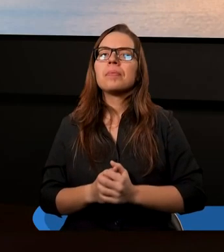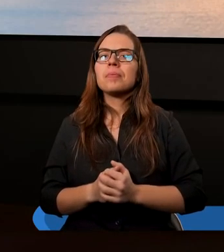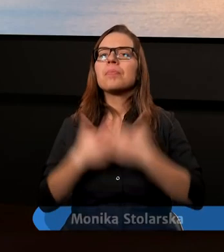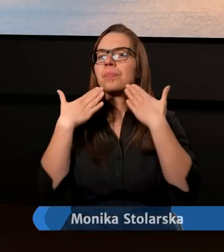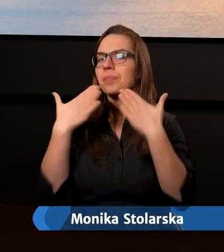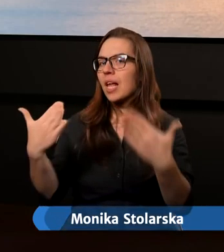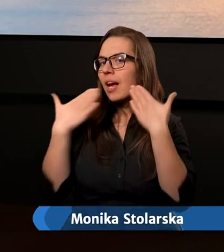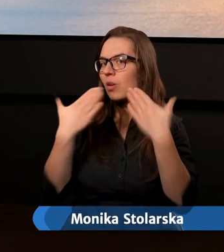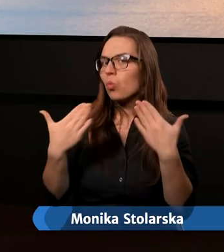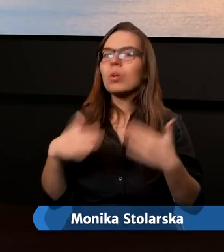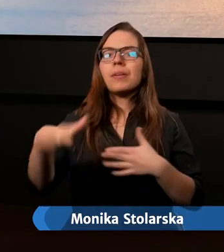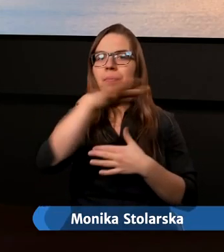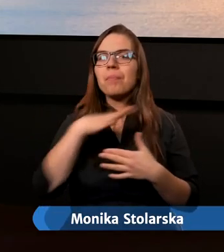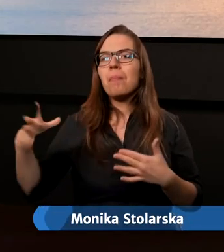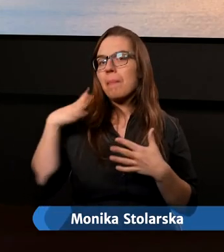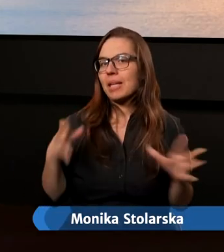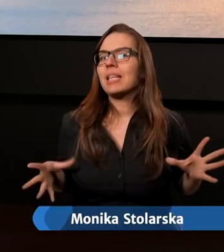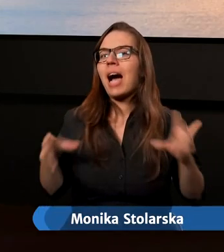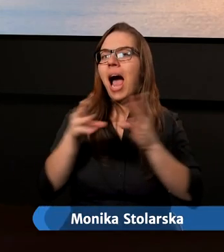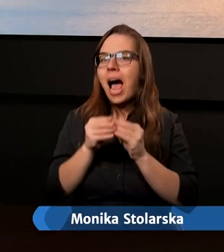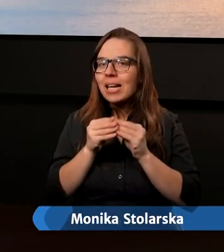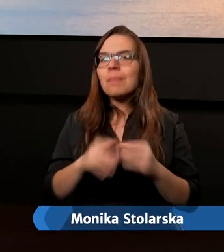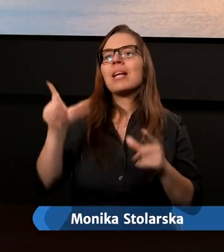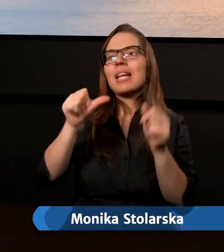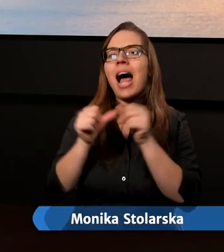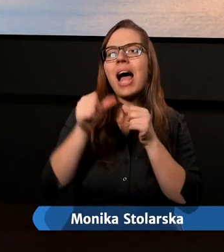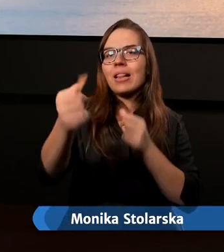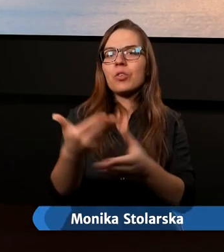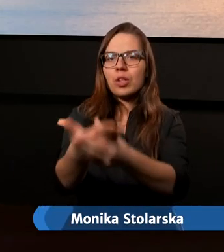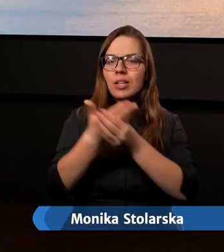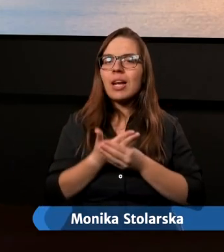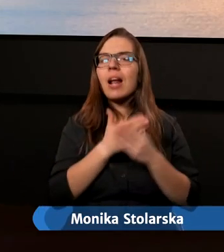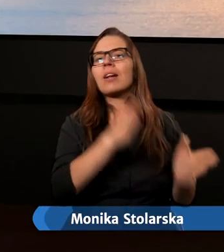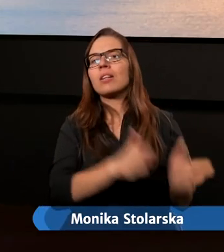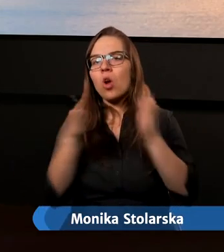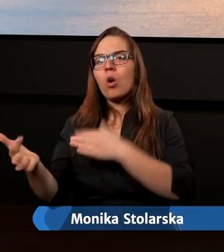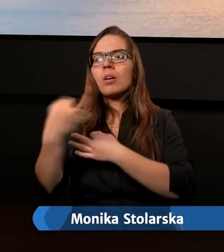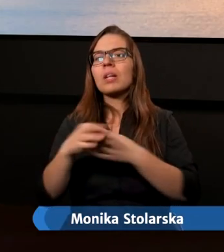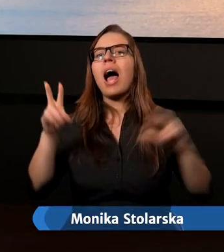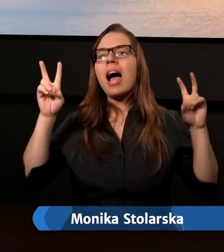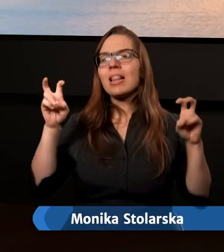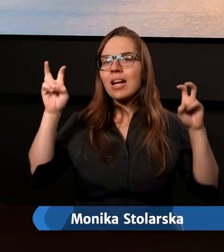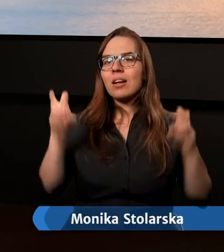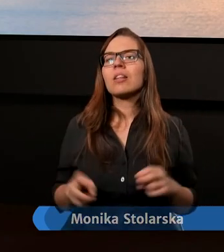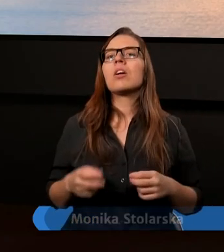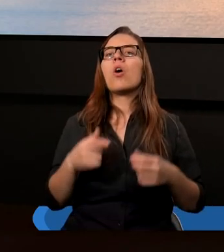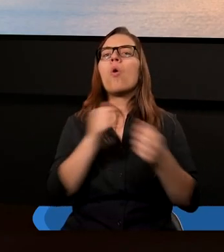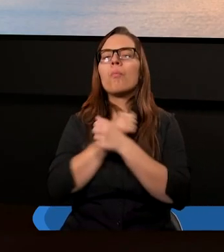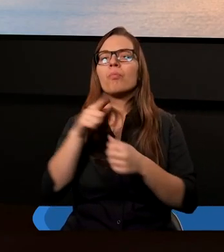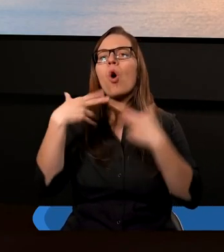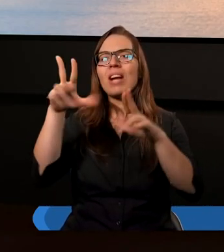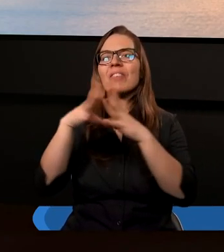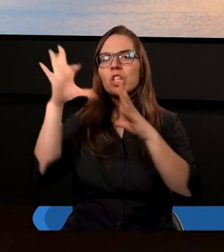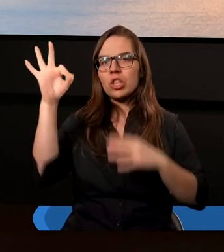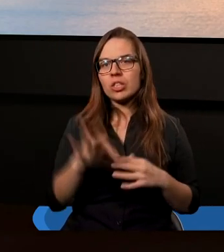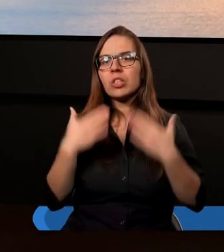Dziękuję, że byliście z nami podczas tego studium i zapraszam za tydzień na następne studium pod tytułem Oddziałowanie dziesięciny.